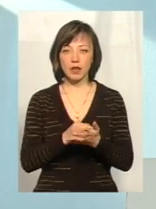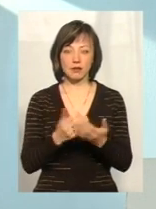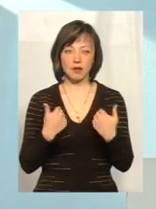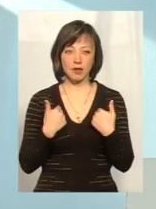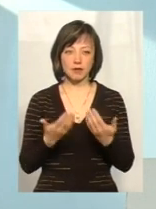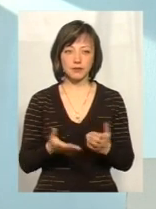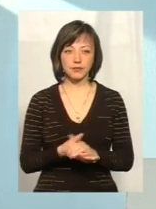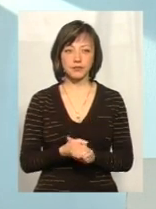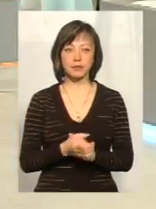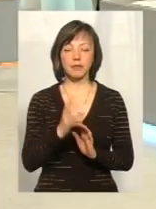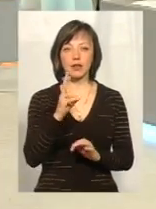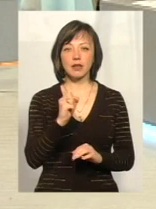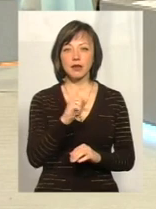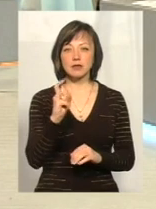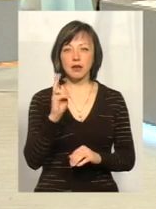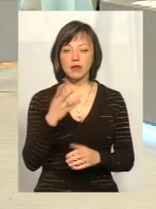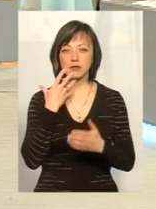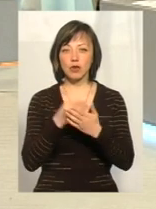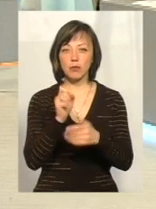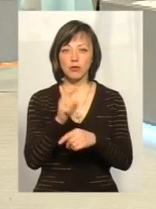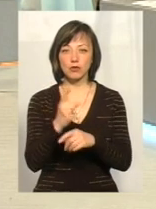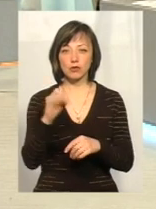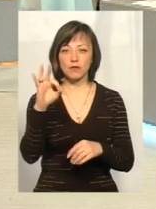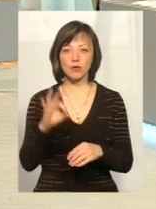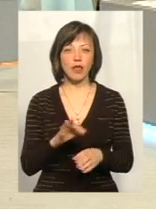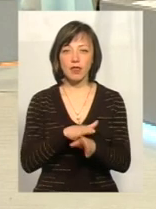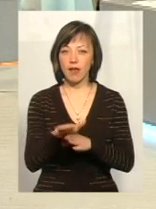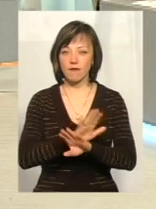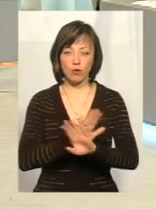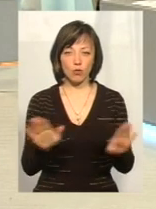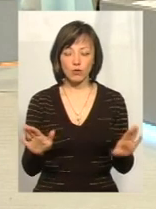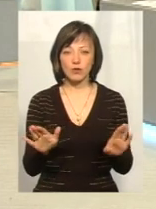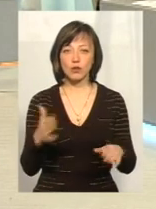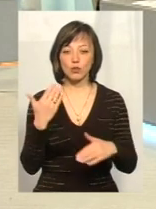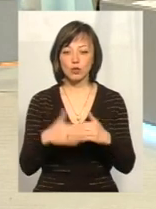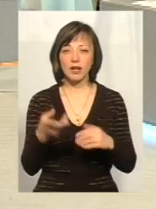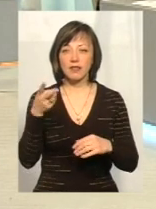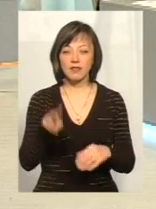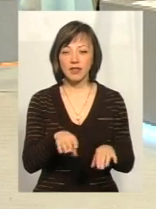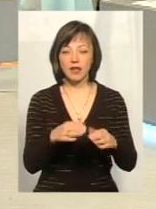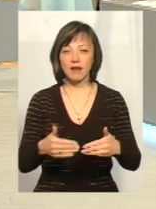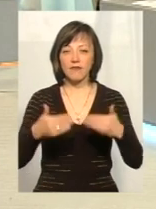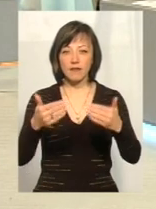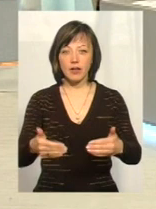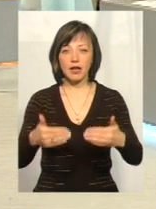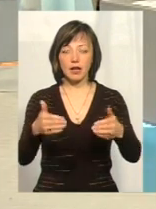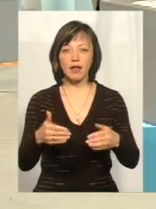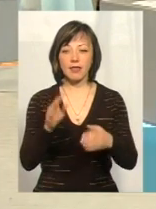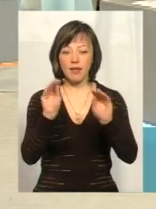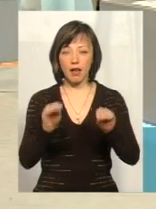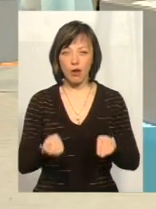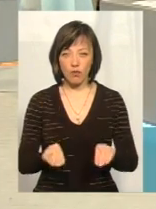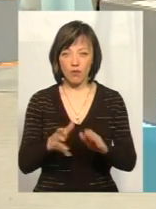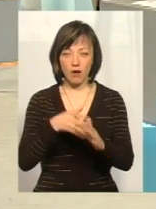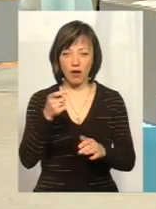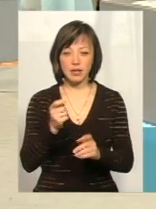нас, тому що НАЗК свої повноваження на 100% воно не виконувало, вже дві хвилі пройшло декларування, і